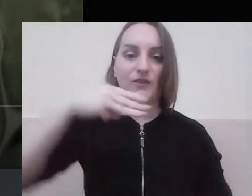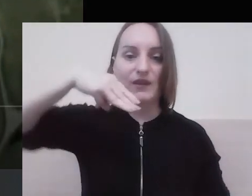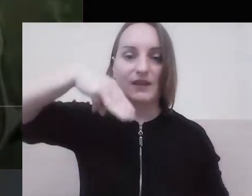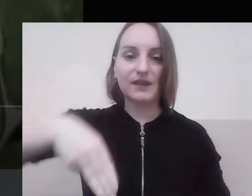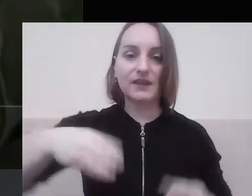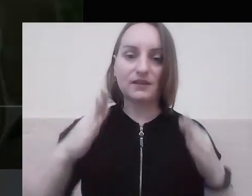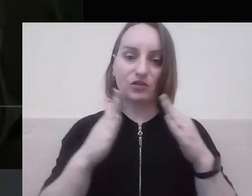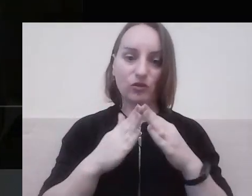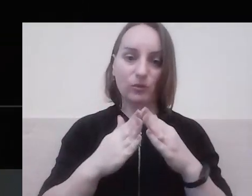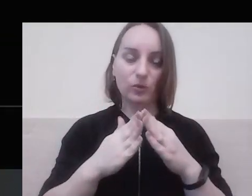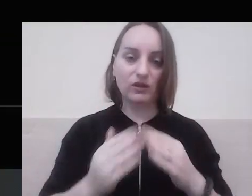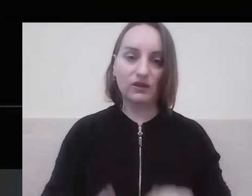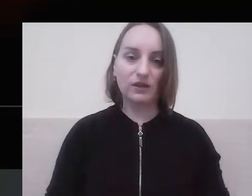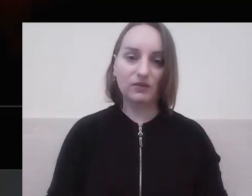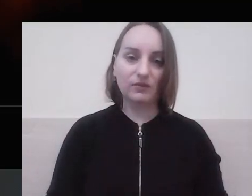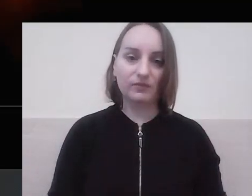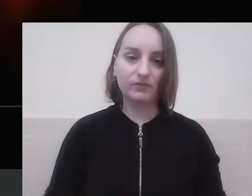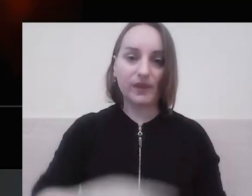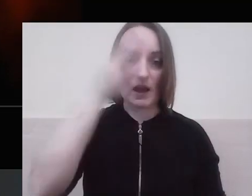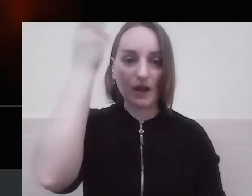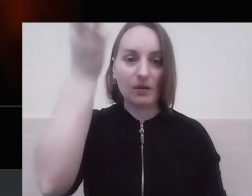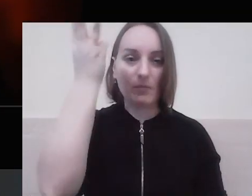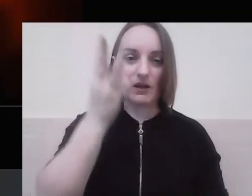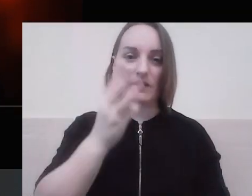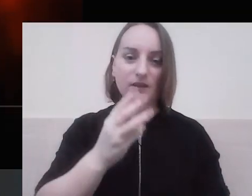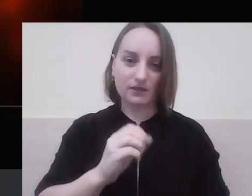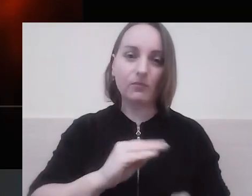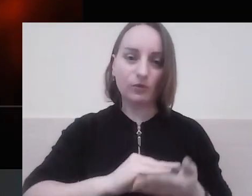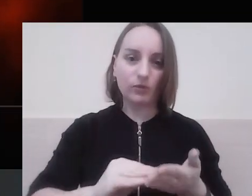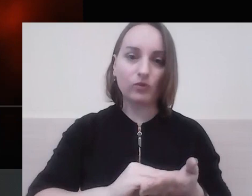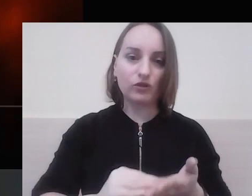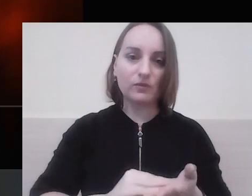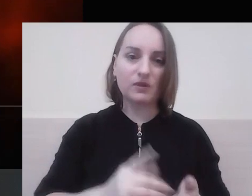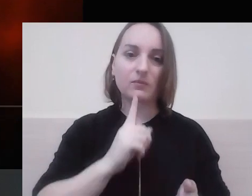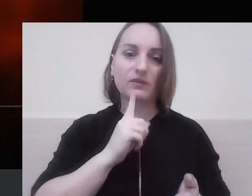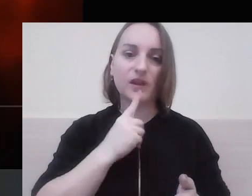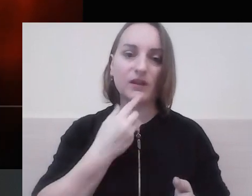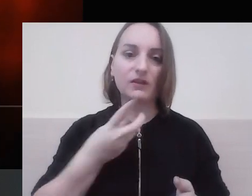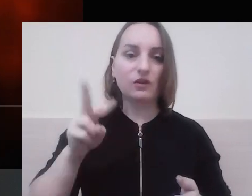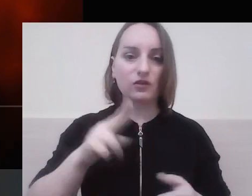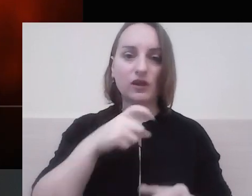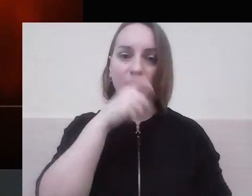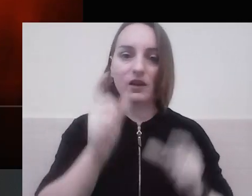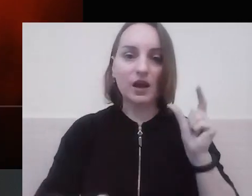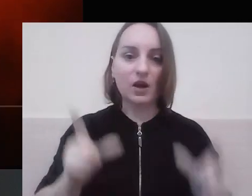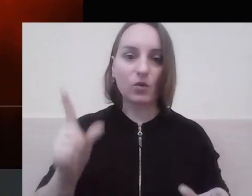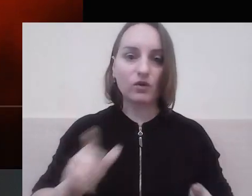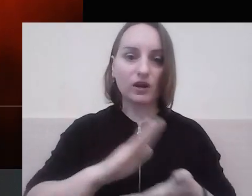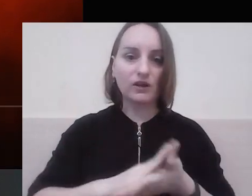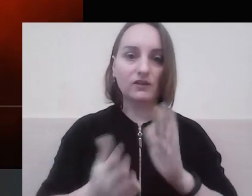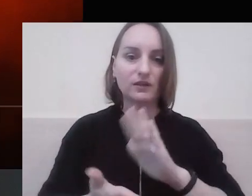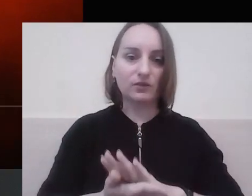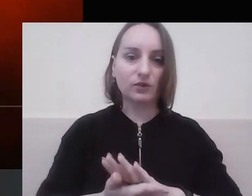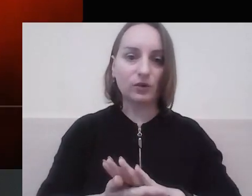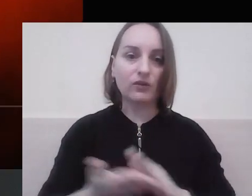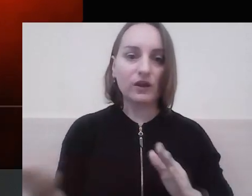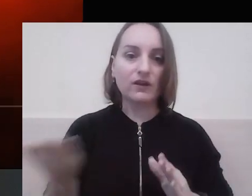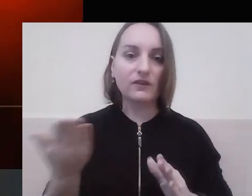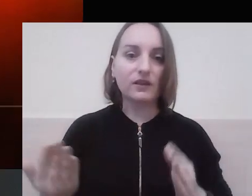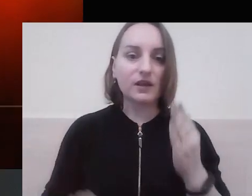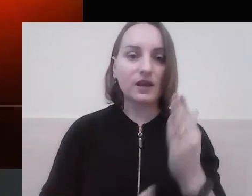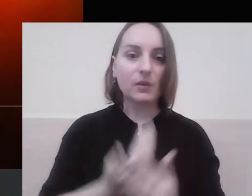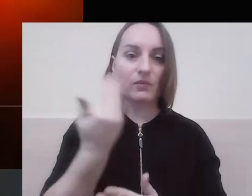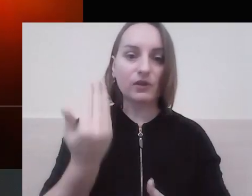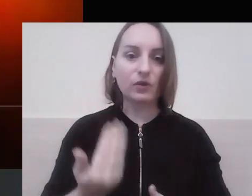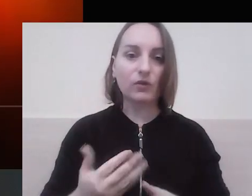тисяч будинків. Богдан Хмельницький був змушений підписати обтяжливий для українців договір, к яким